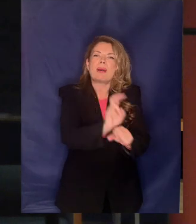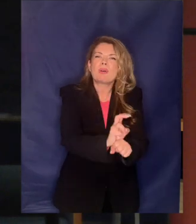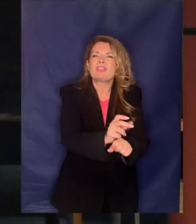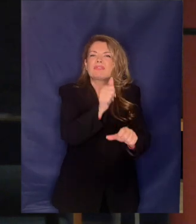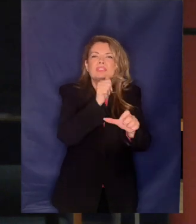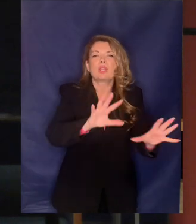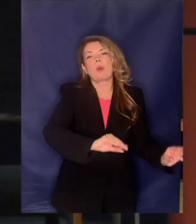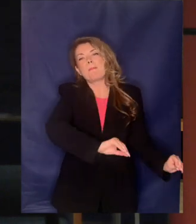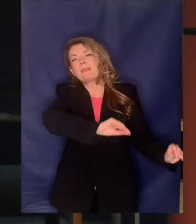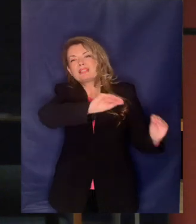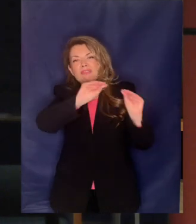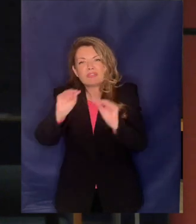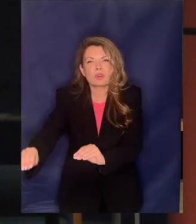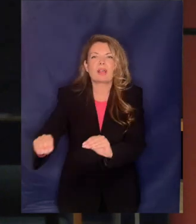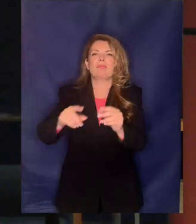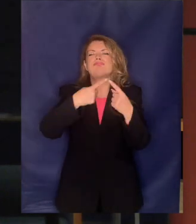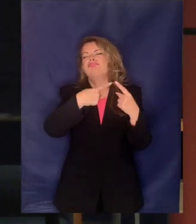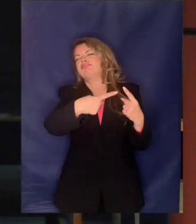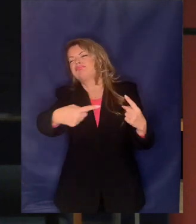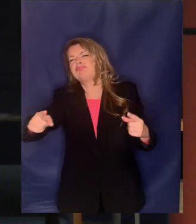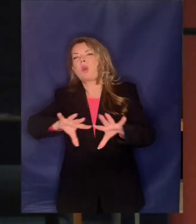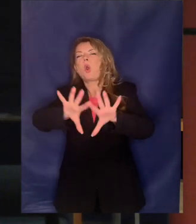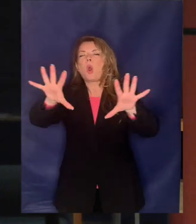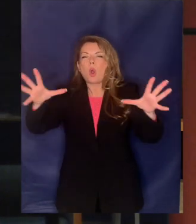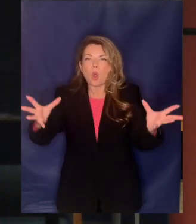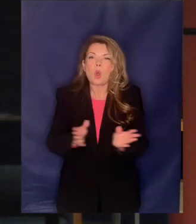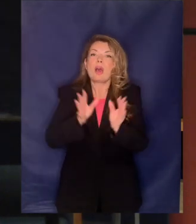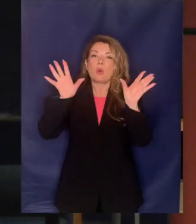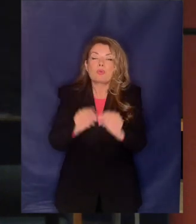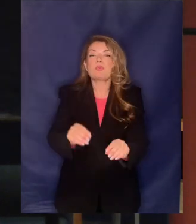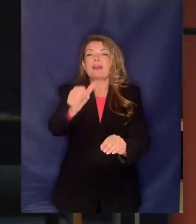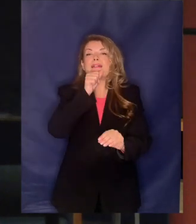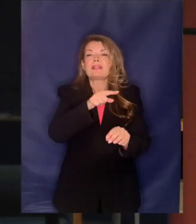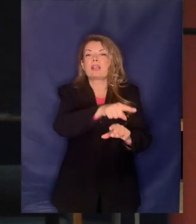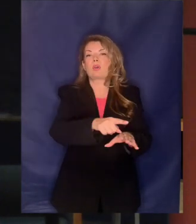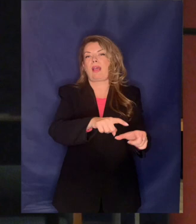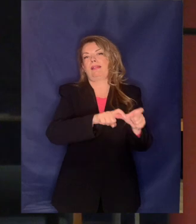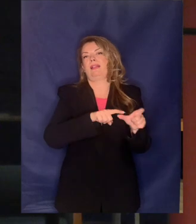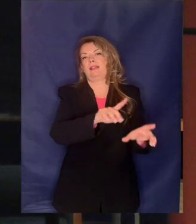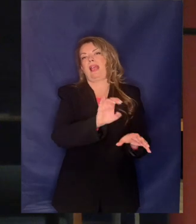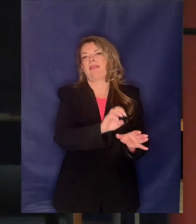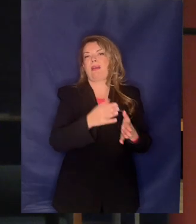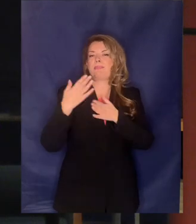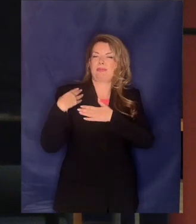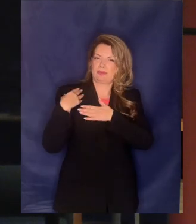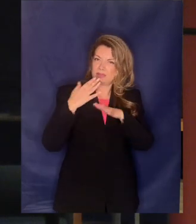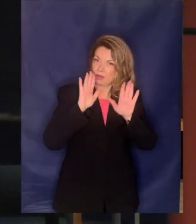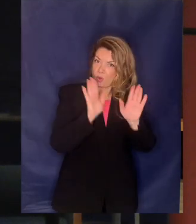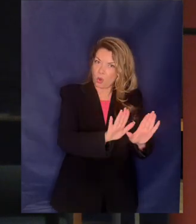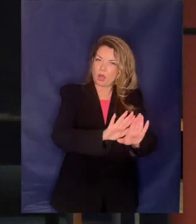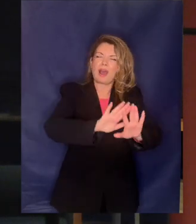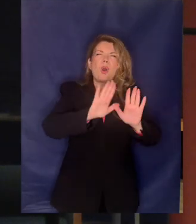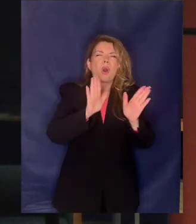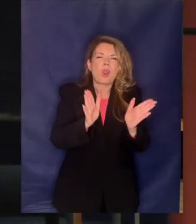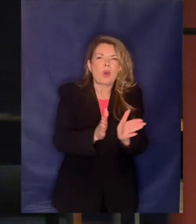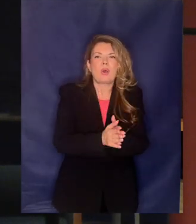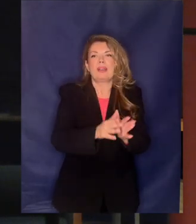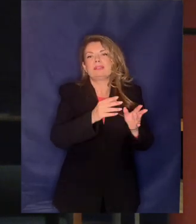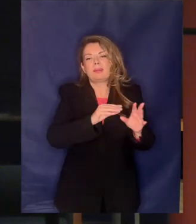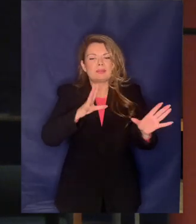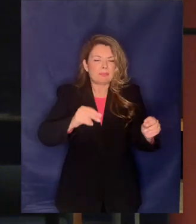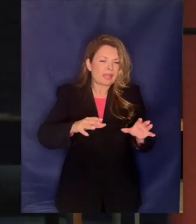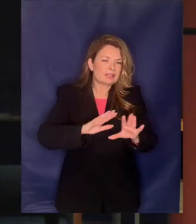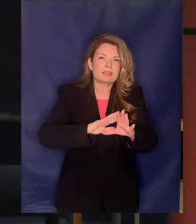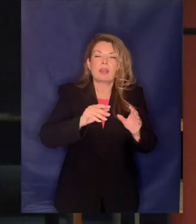μεταφορά, διανομή και διαχείριση των υδάτων πάσης φύσεως συλλογή, μεταφορά, επεξεργασία αποθήκευσης και διαχείριση πάσης φύσεως λιμάτων